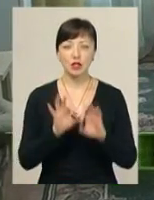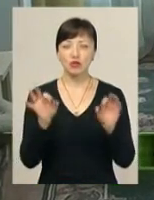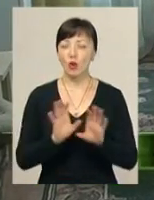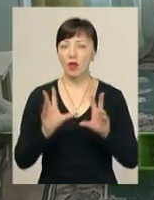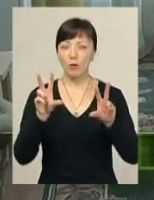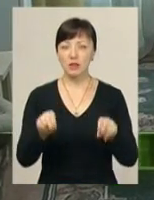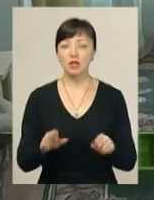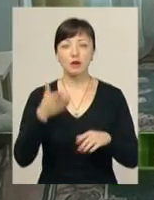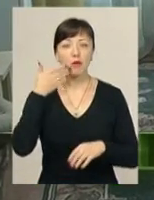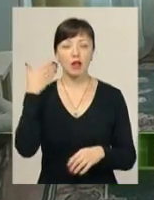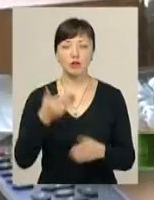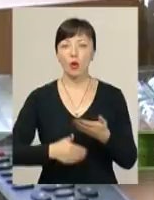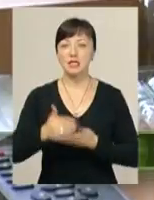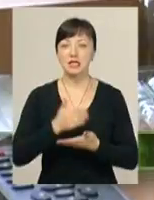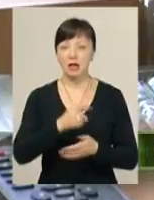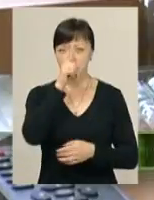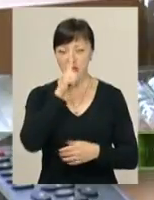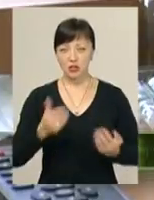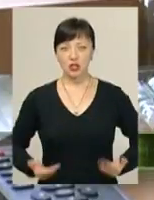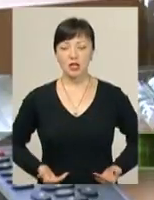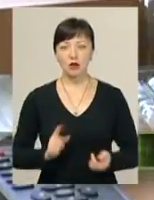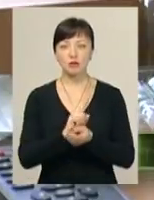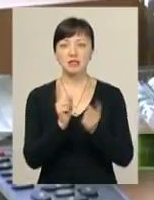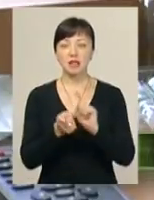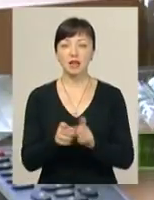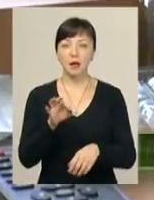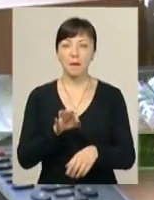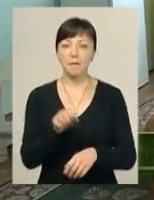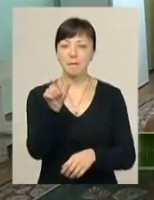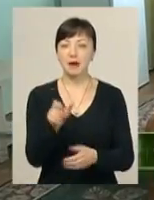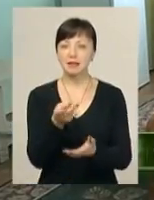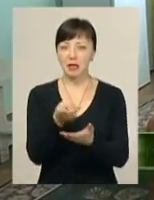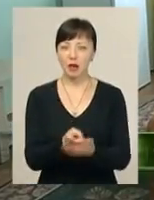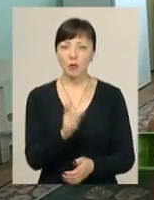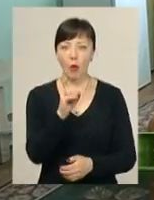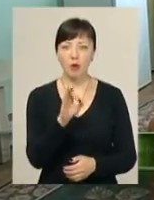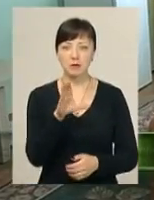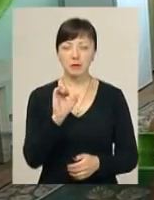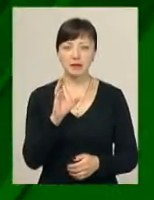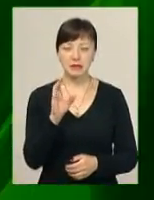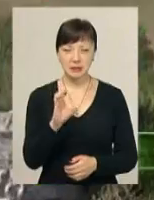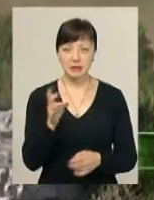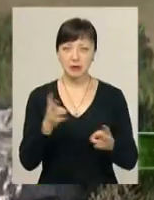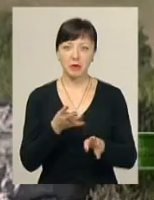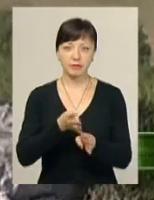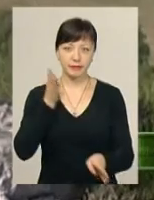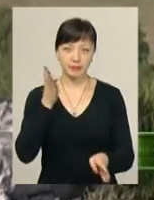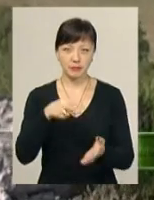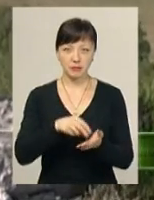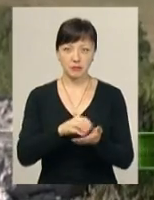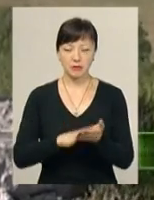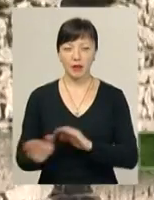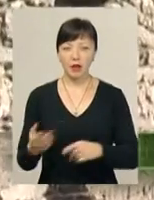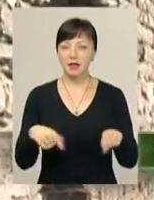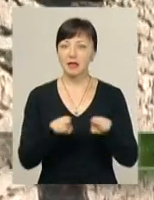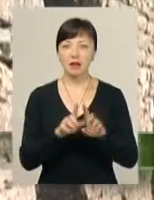обіцяють, а лише полегшують останні місяці життя. Аби стати пацієнтом хоспісу, треба вистояти у черзі. Не так сталося,